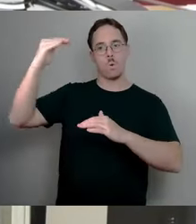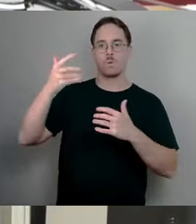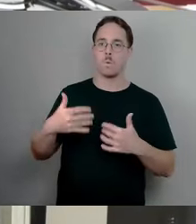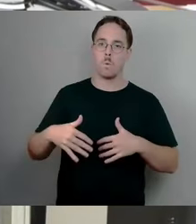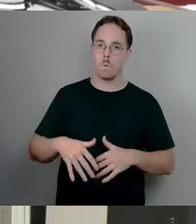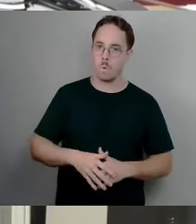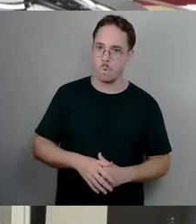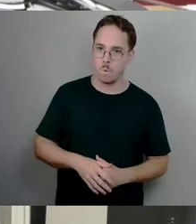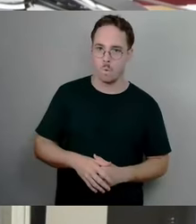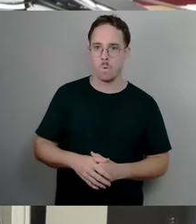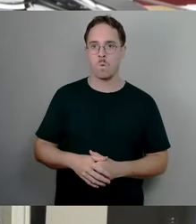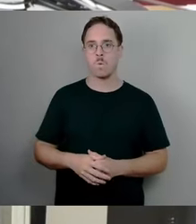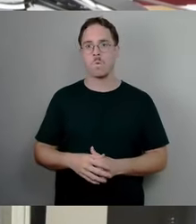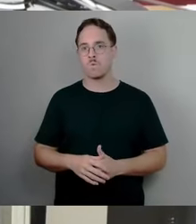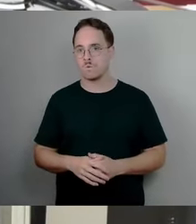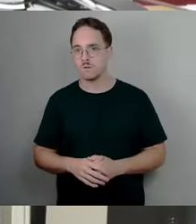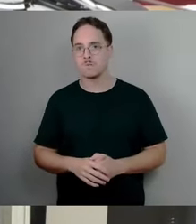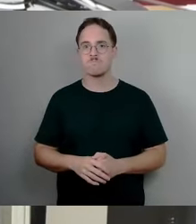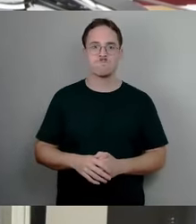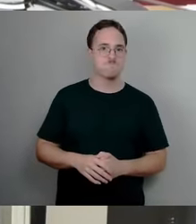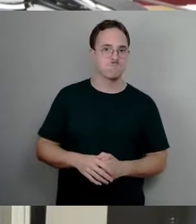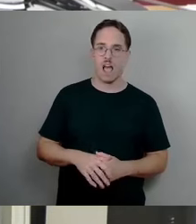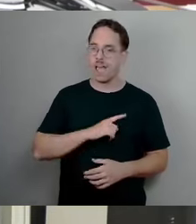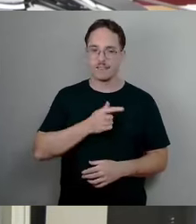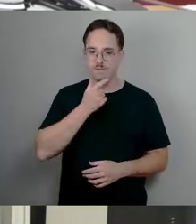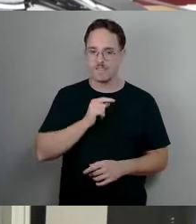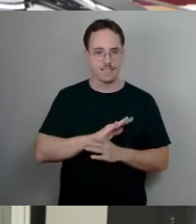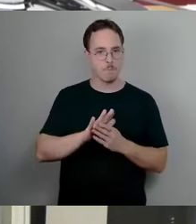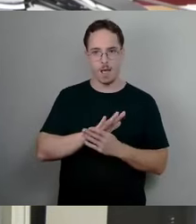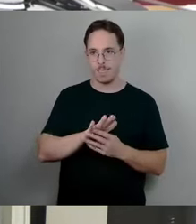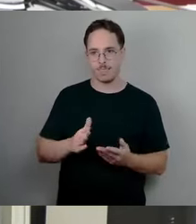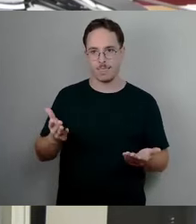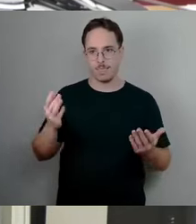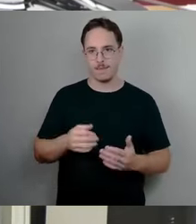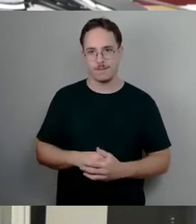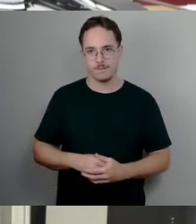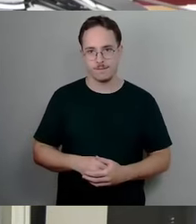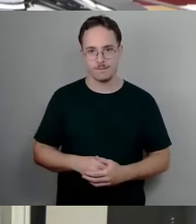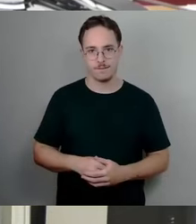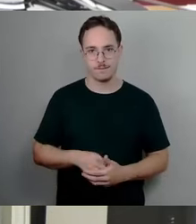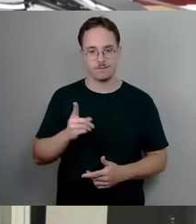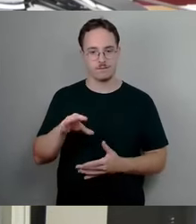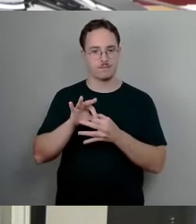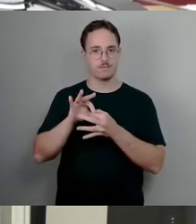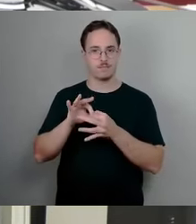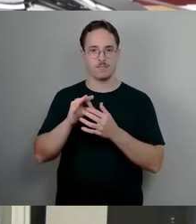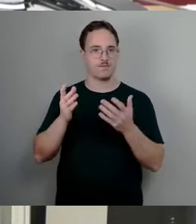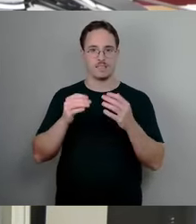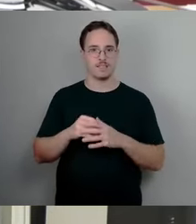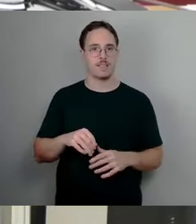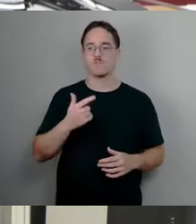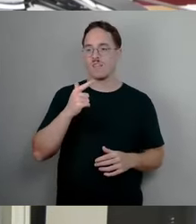Haushaltsentwurf, dass die niemand mittragen will. Und da geht es um ungefähr zum Beispiel vielleicht 22,